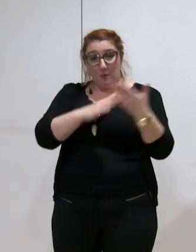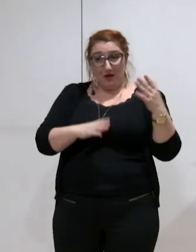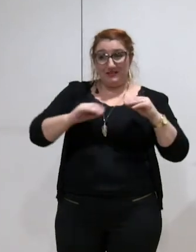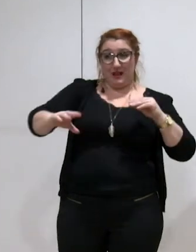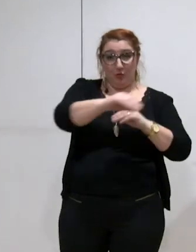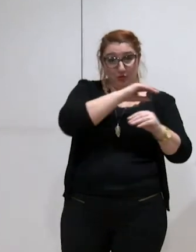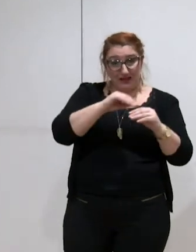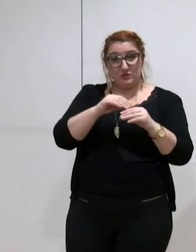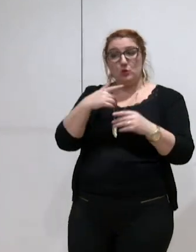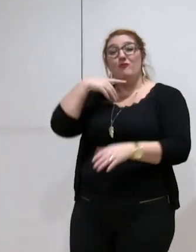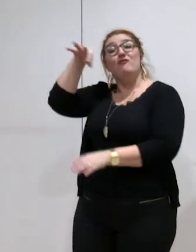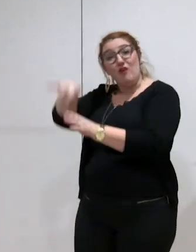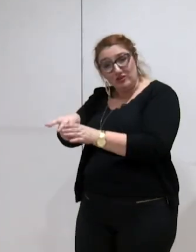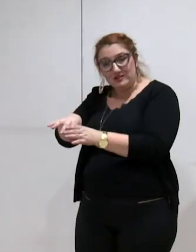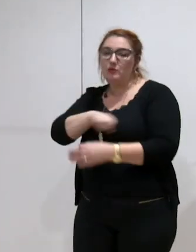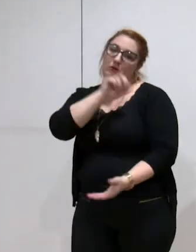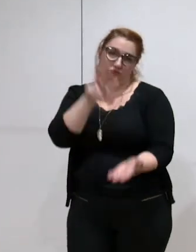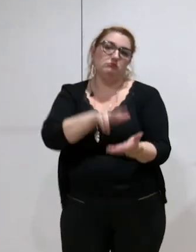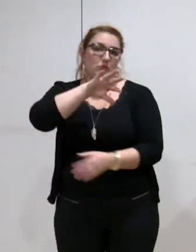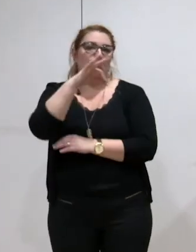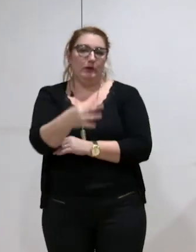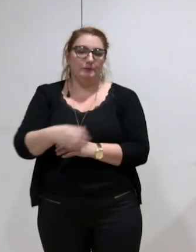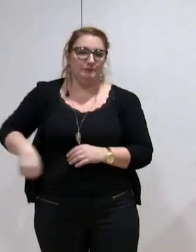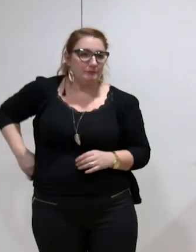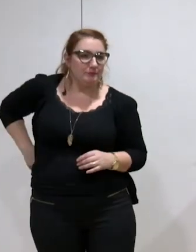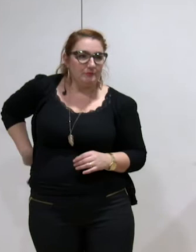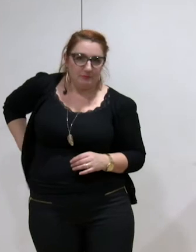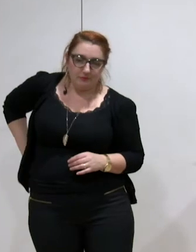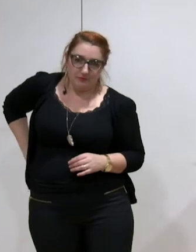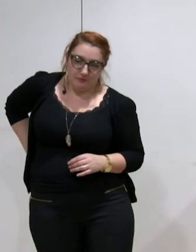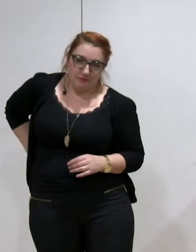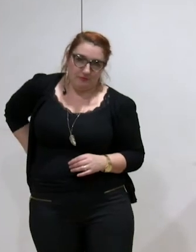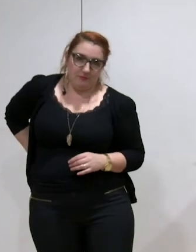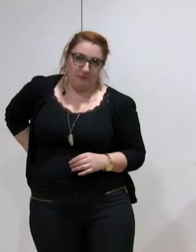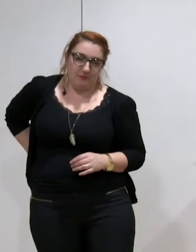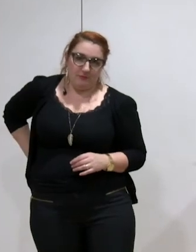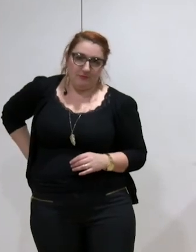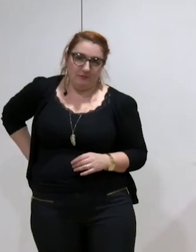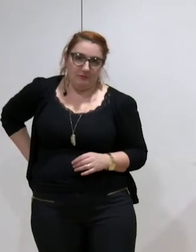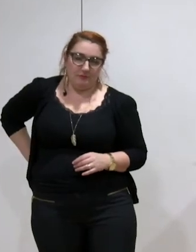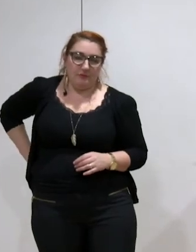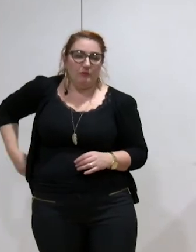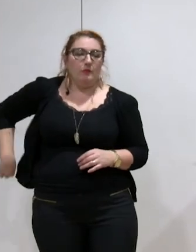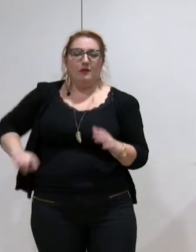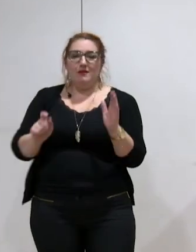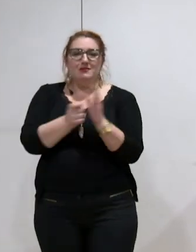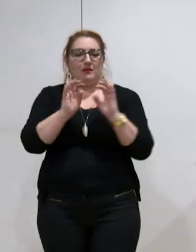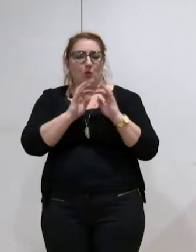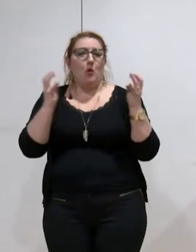Il est à noter qu'il y eu assez peu, lors de la commission elle-même et du vote de la commission elle-même, assez peu d